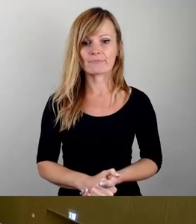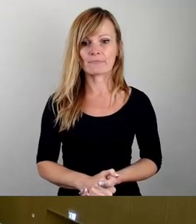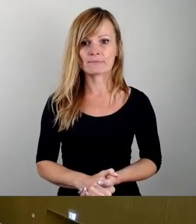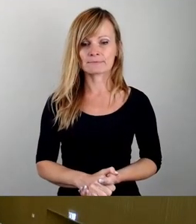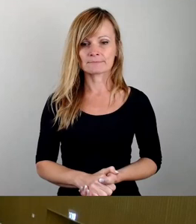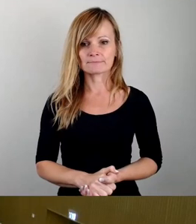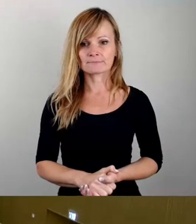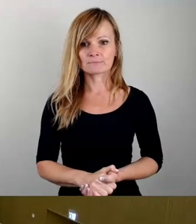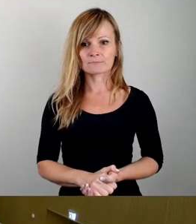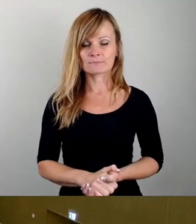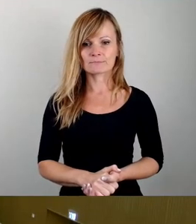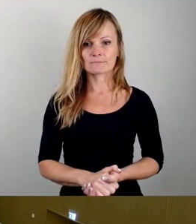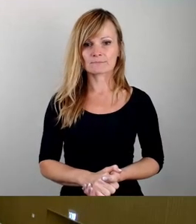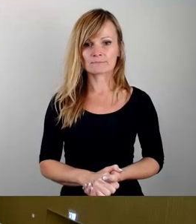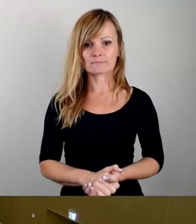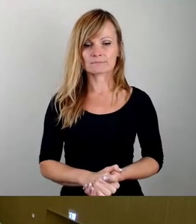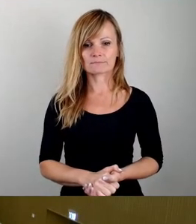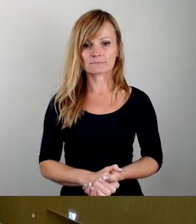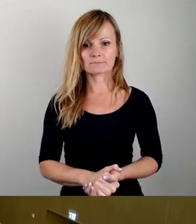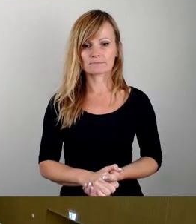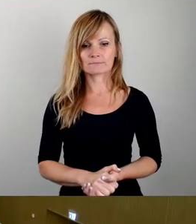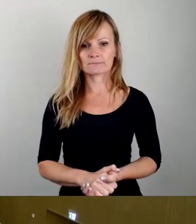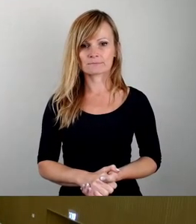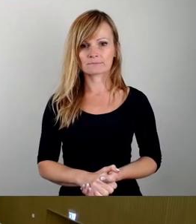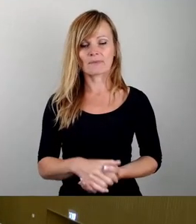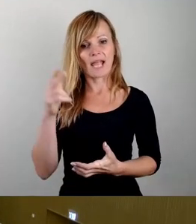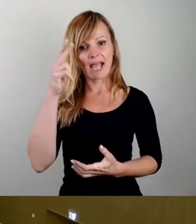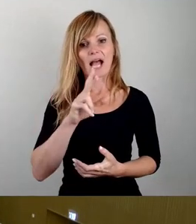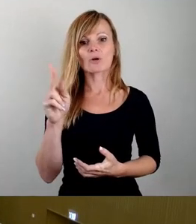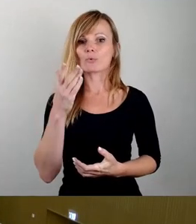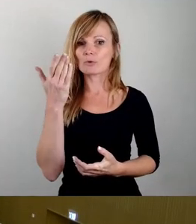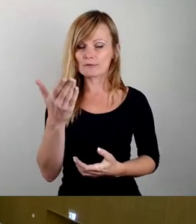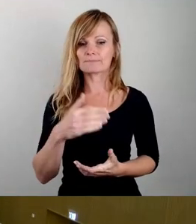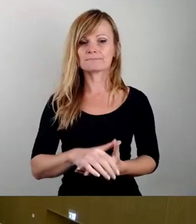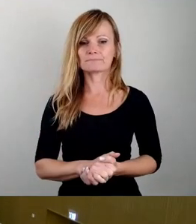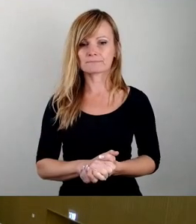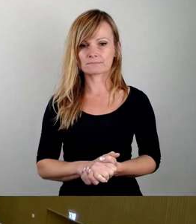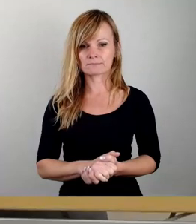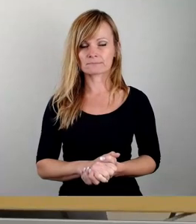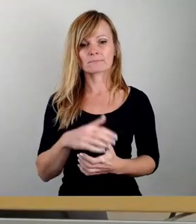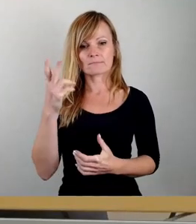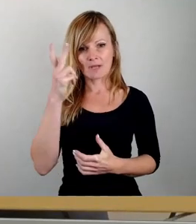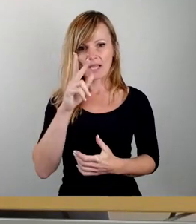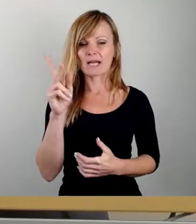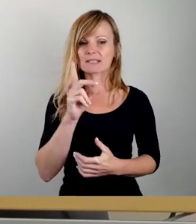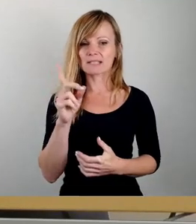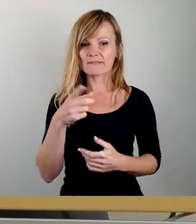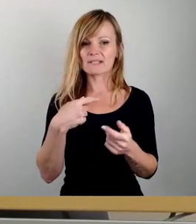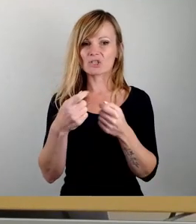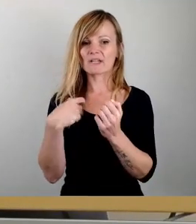Bevor die Verwaltung, das wurde dann doch Herr Kühn übernehmen, was die Fragen Herrn Dresd angeht, Geschäftsordnungsantrag. Frau Ahnert, bitte.